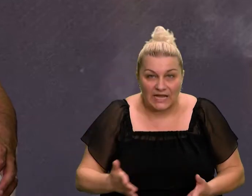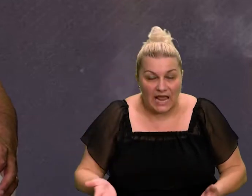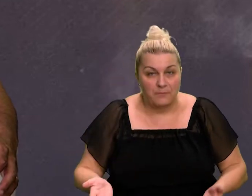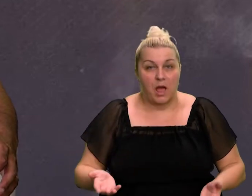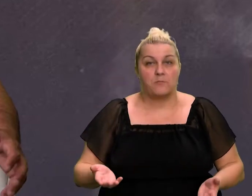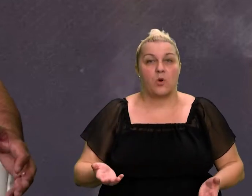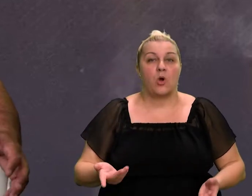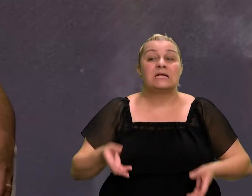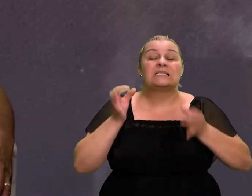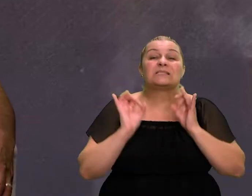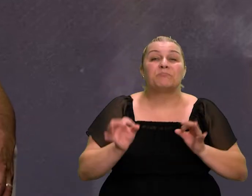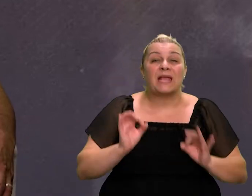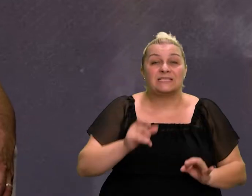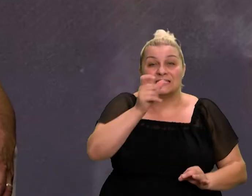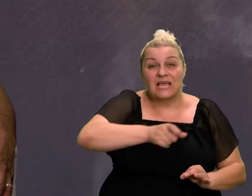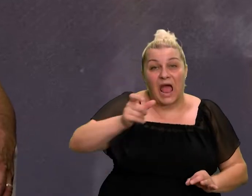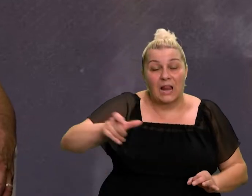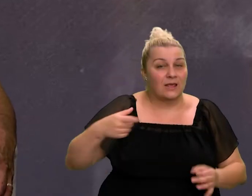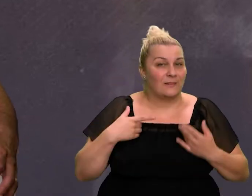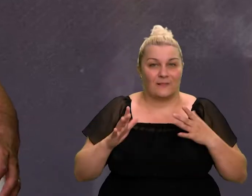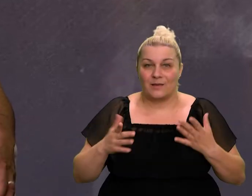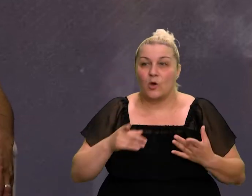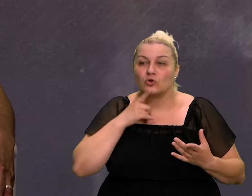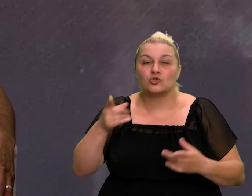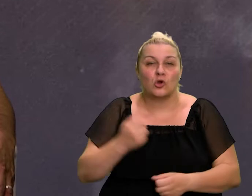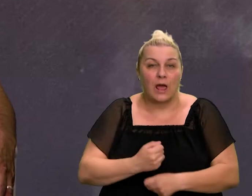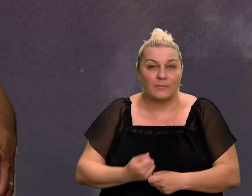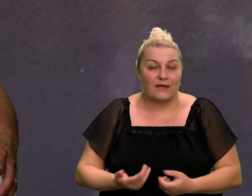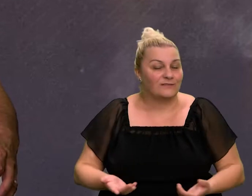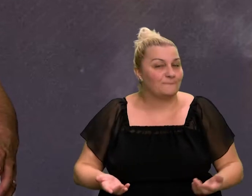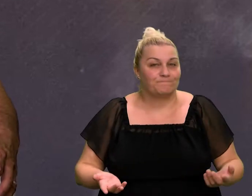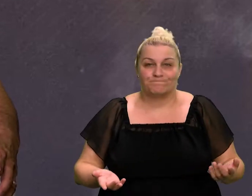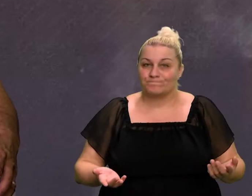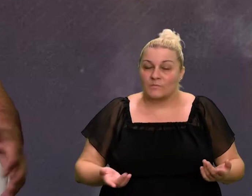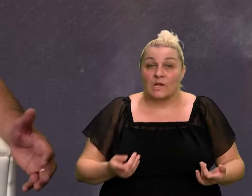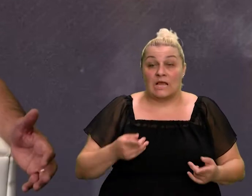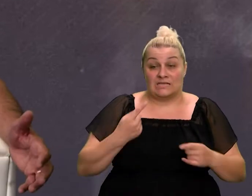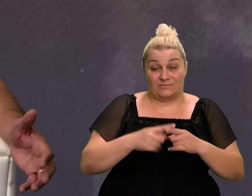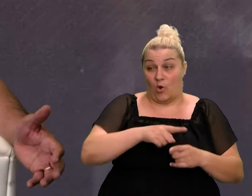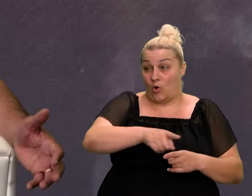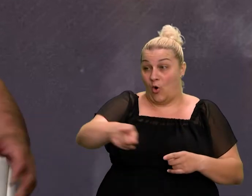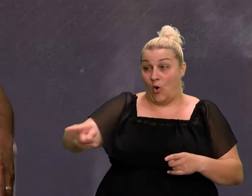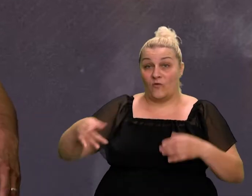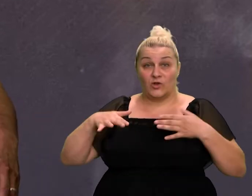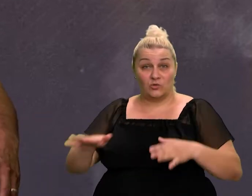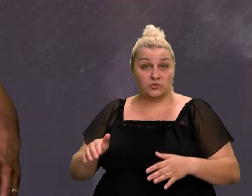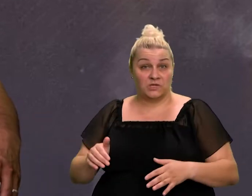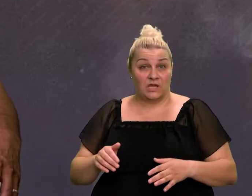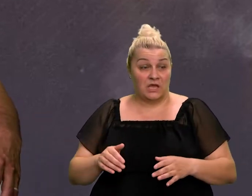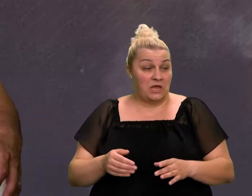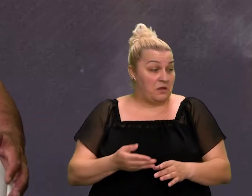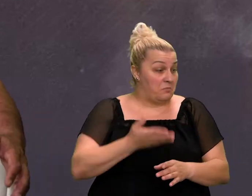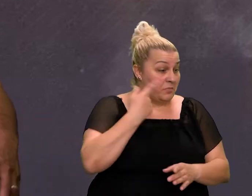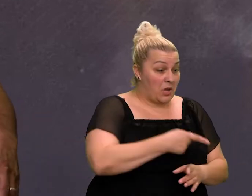nemamo nemamo specijalne jedinice koje će izvesti neki desant. To su ljudi koji su dojuče imali svoje obične